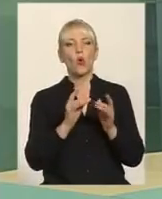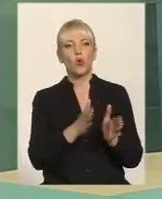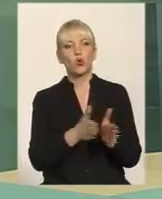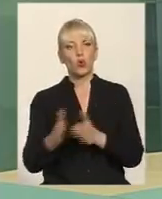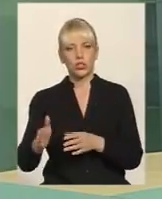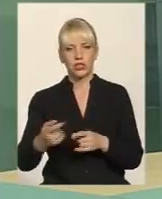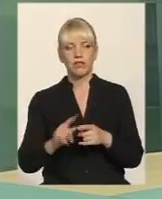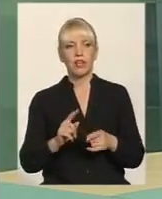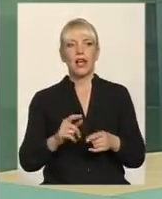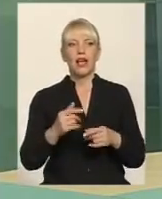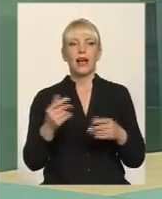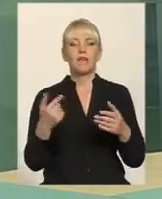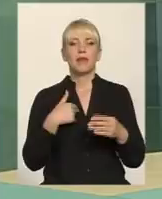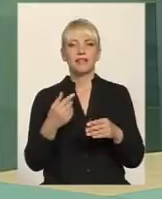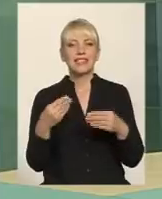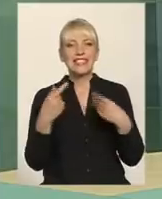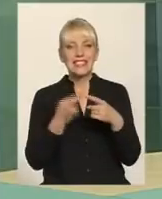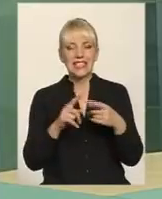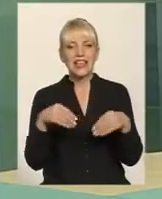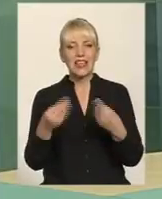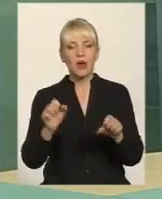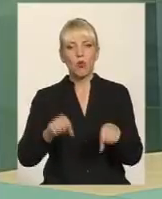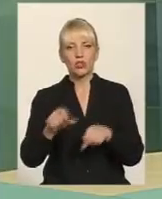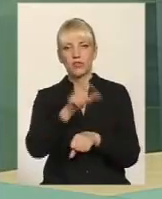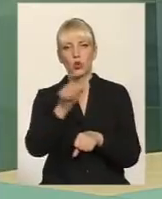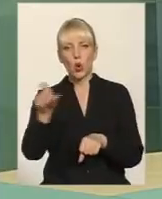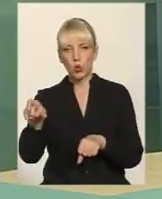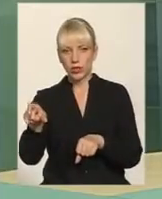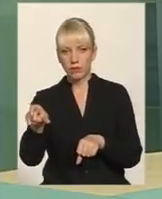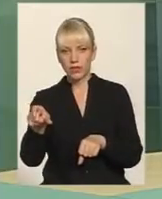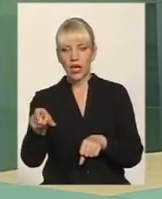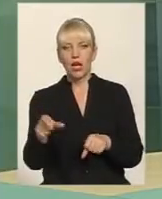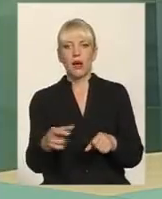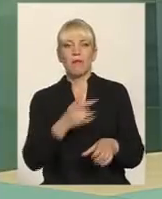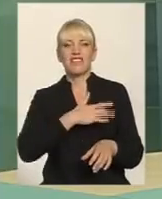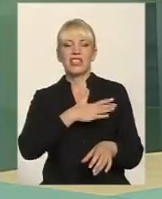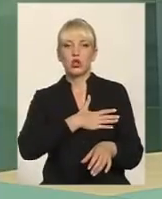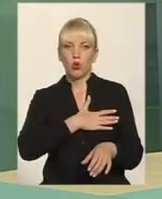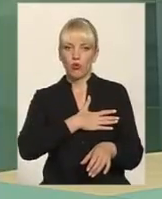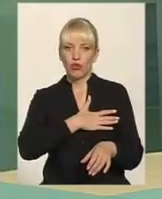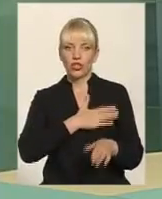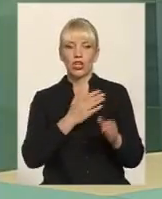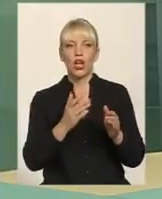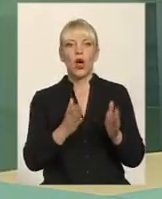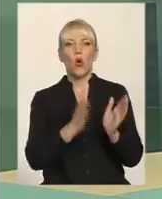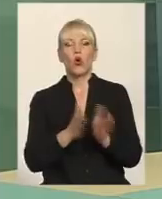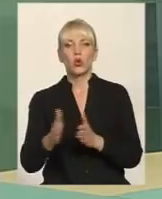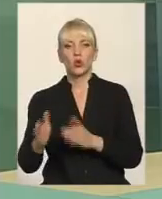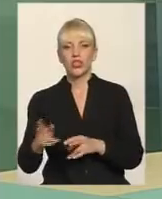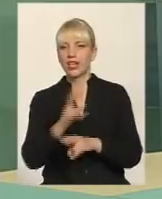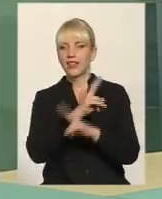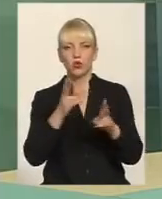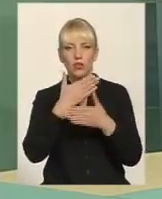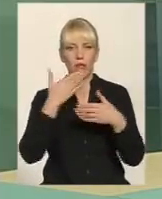приватизовувати, а не фірмам. І сьогодні ніхто не має право, згідно закону, виселити людину з гуртожитку, навіть якщо в неї